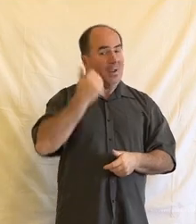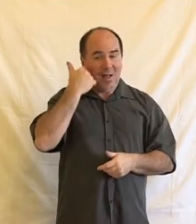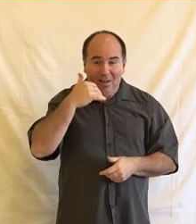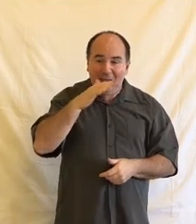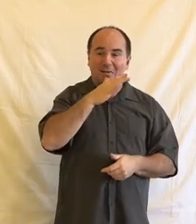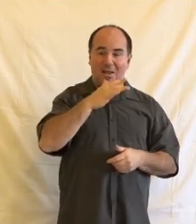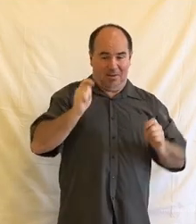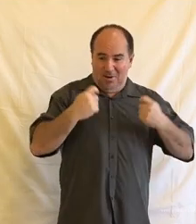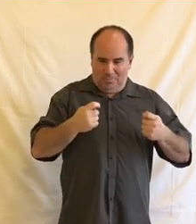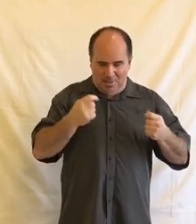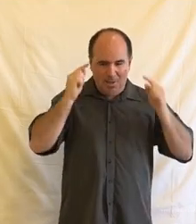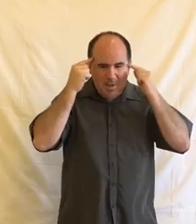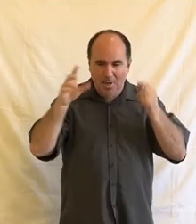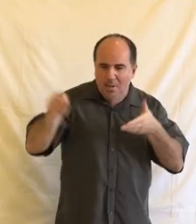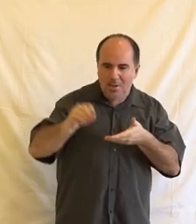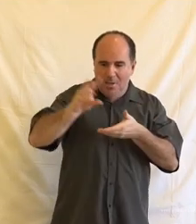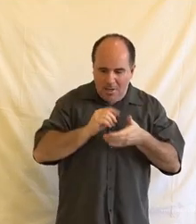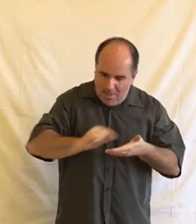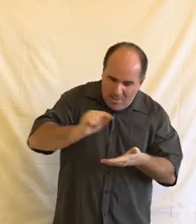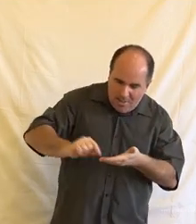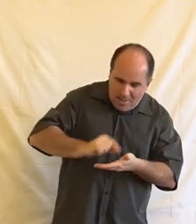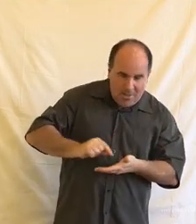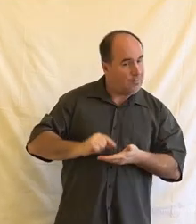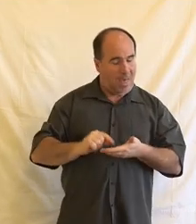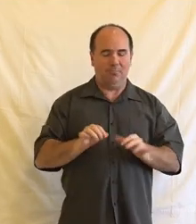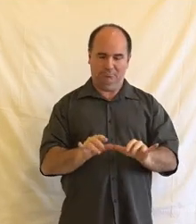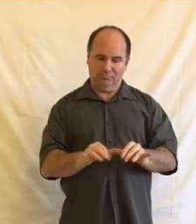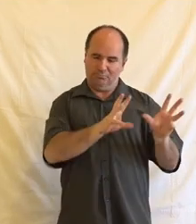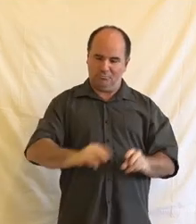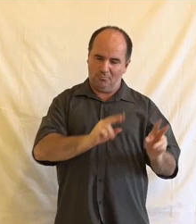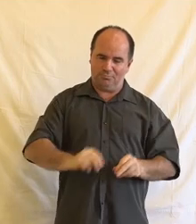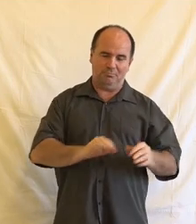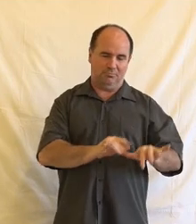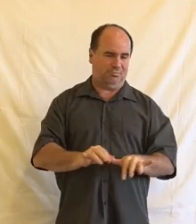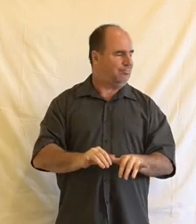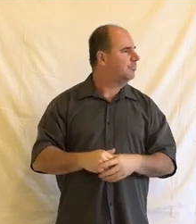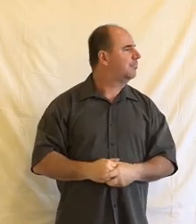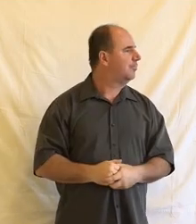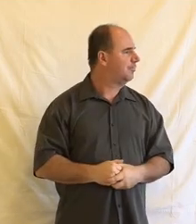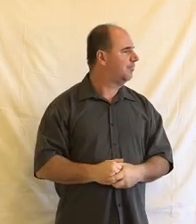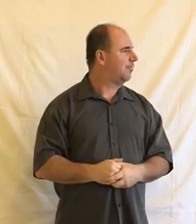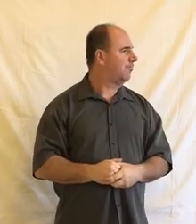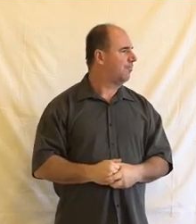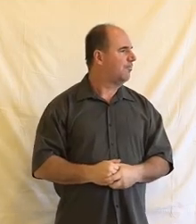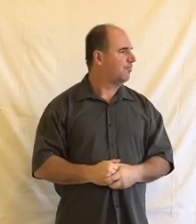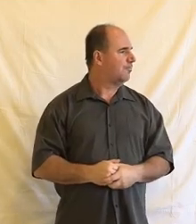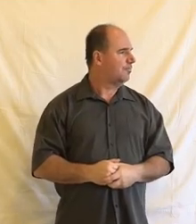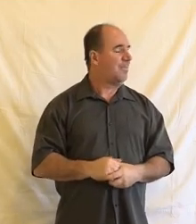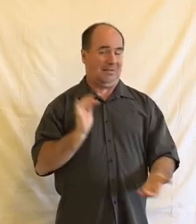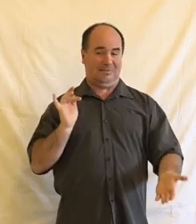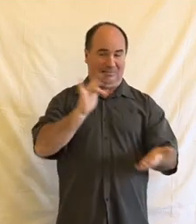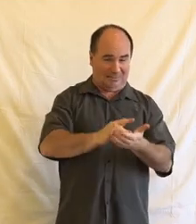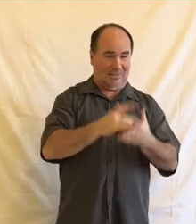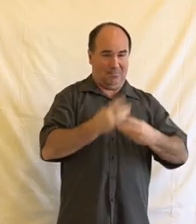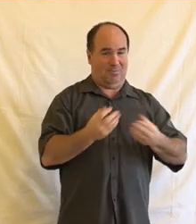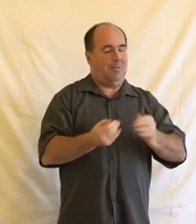automatizovat a vůbec není problém na ně použít nějaký druh strojového učení nebo jiné technologie. Cílem tohoto